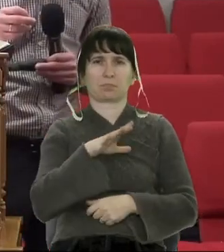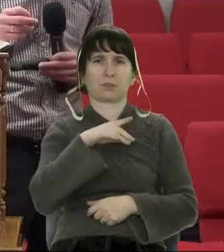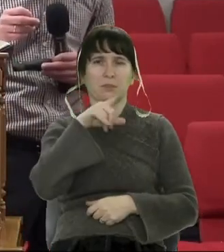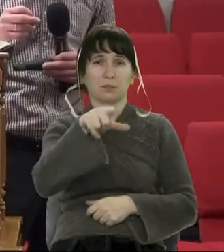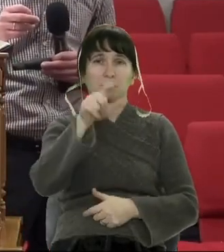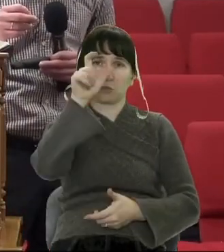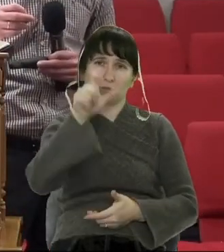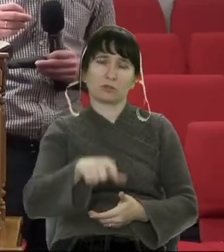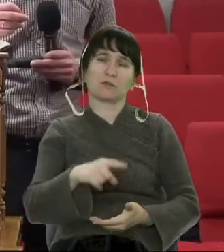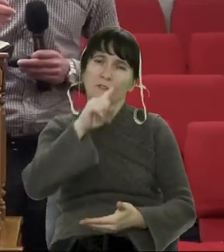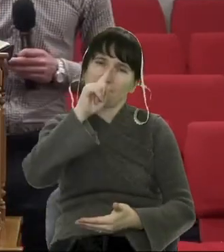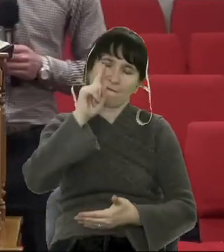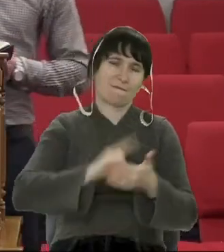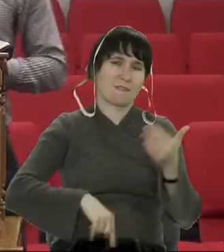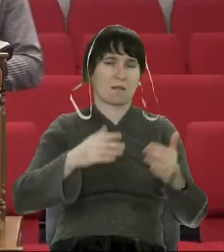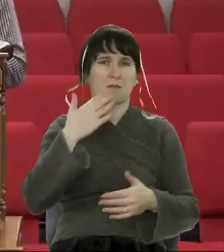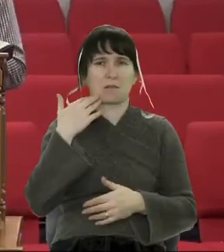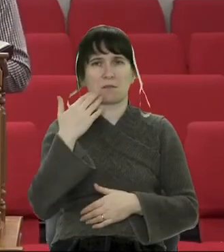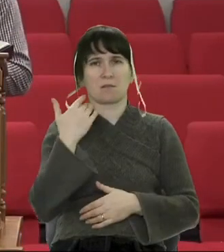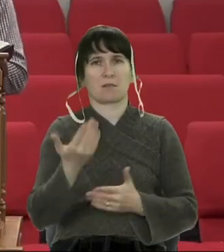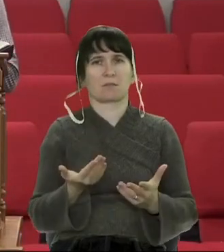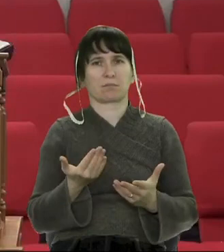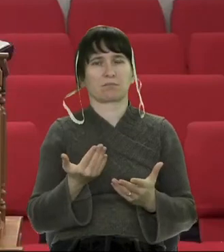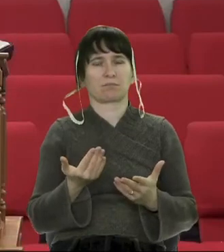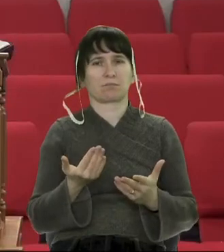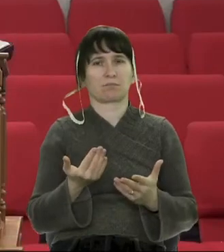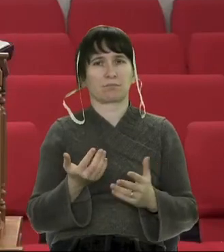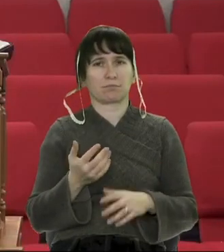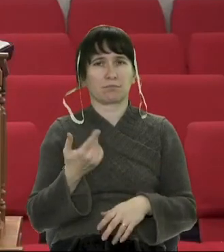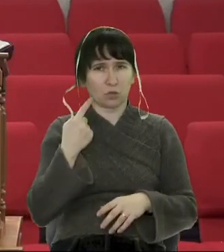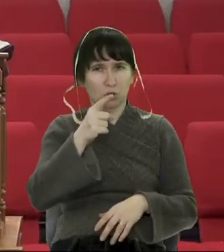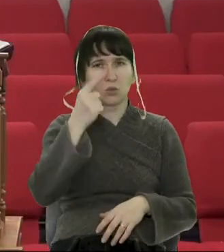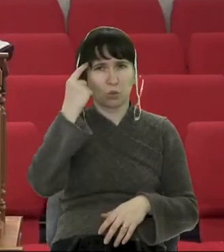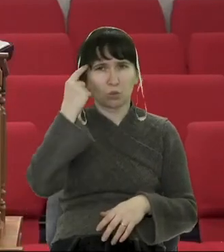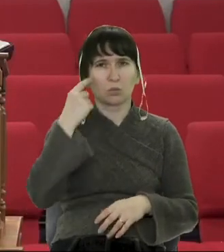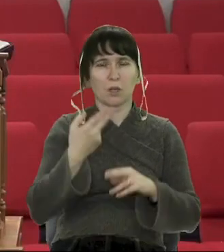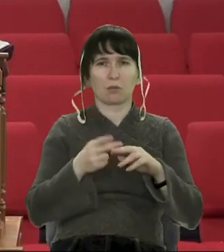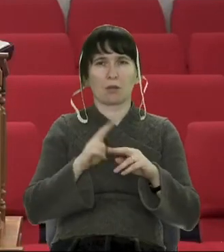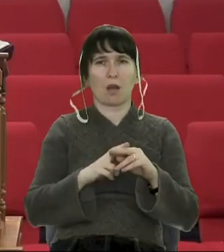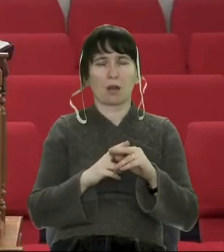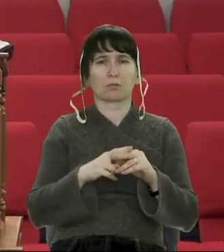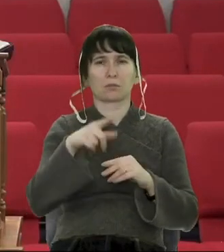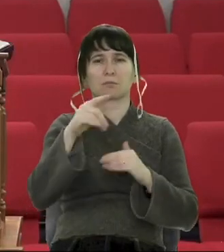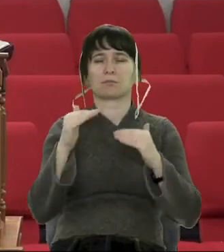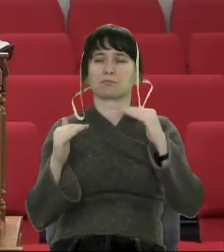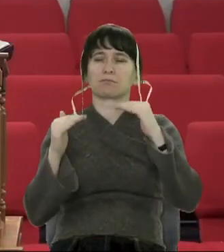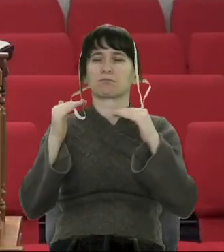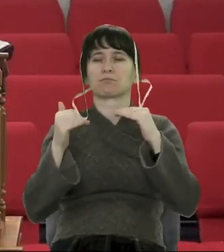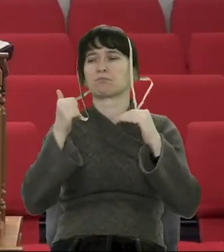повагою ставиться. А де факт, що вона завтра тебе не буде вважати за слабкого?